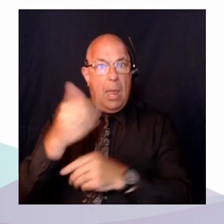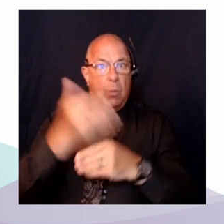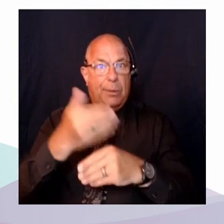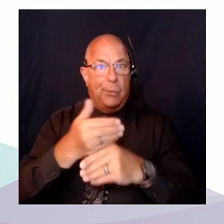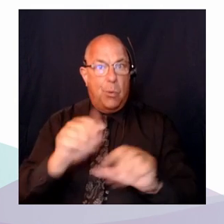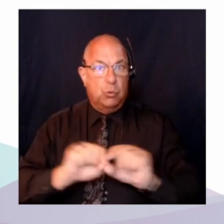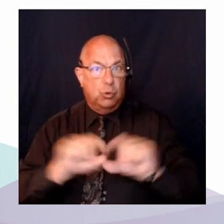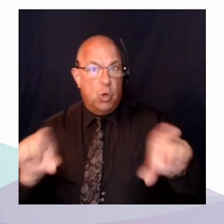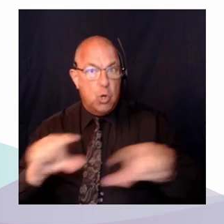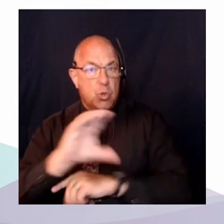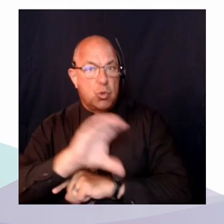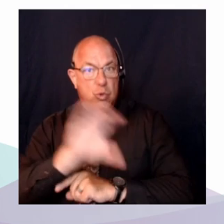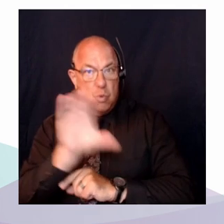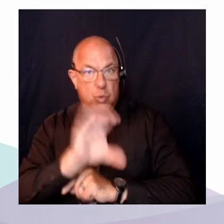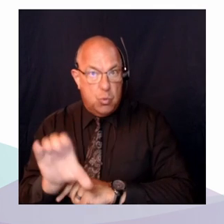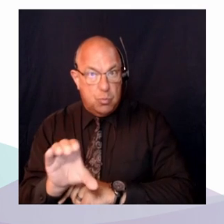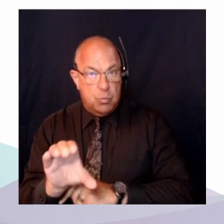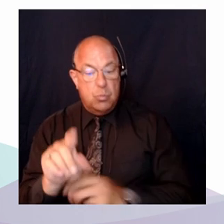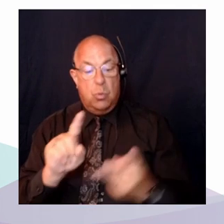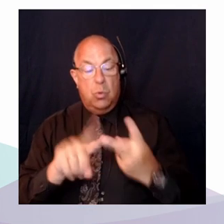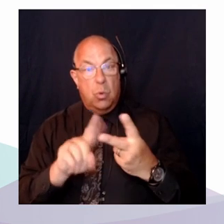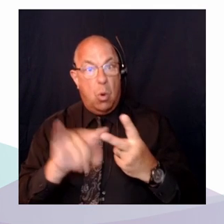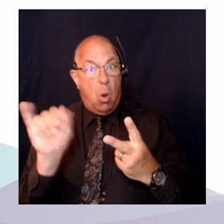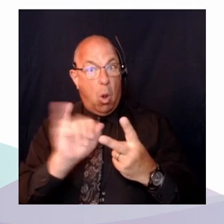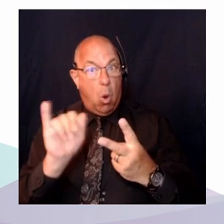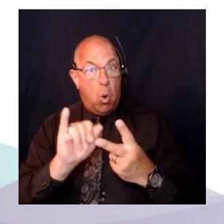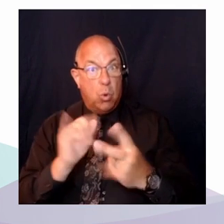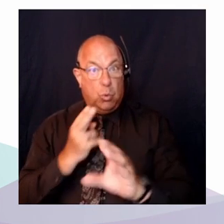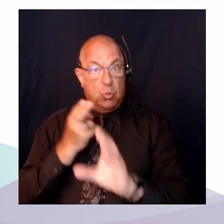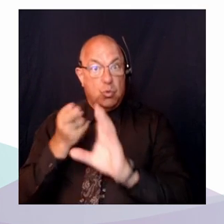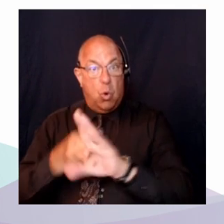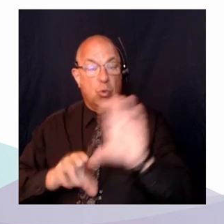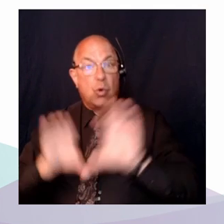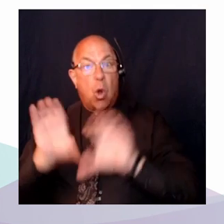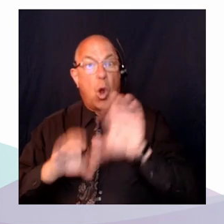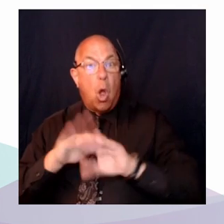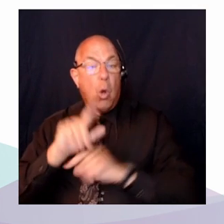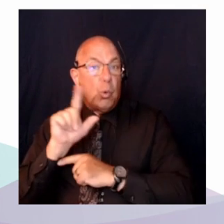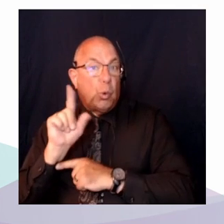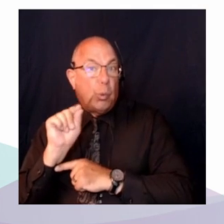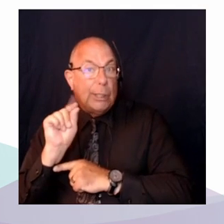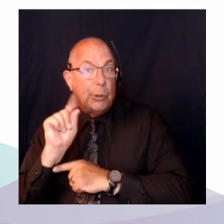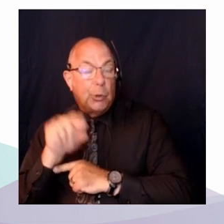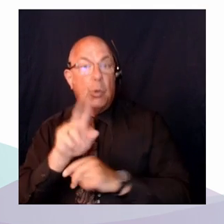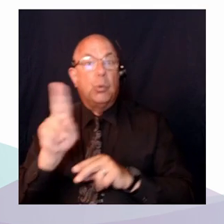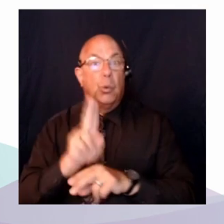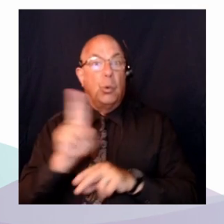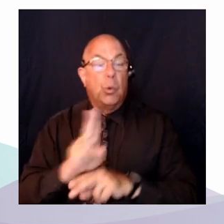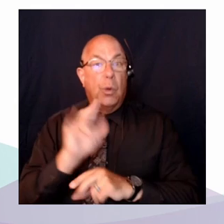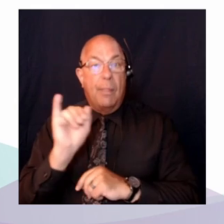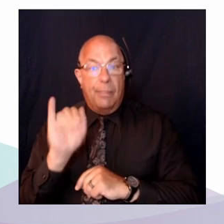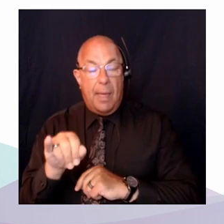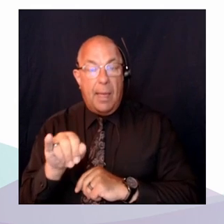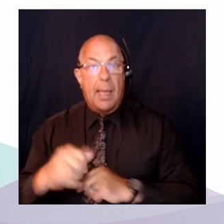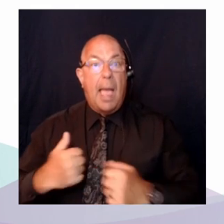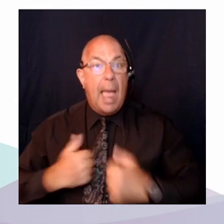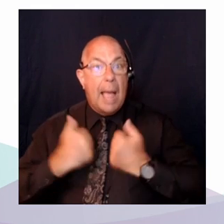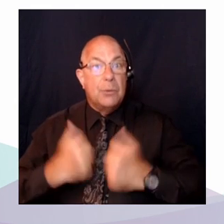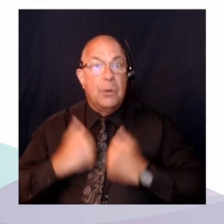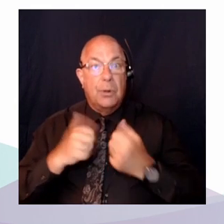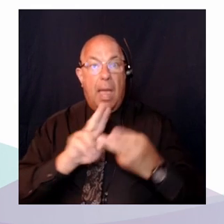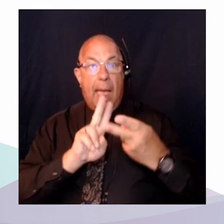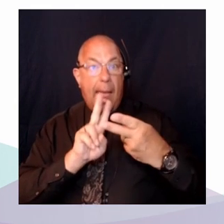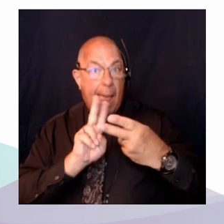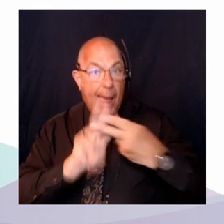participer à la conversation sur Twitter en utilisant les mots « clic », « voix grand » et « congrès